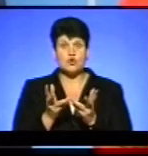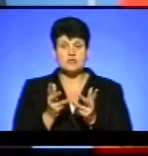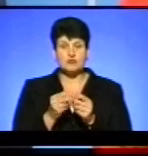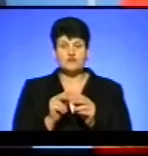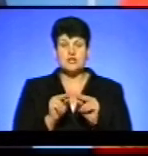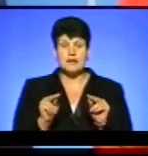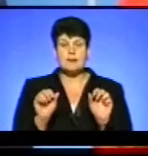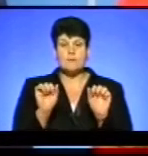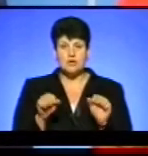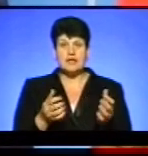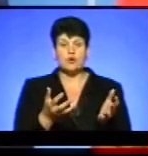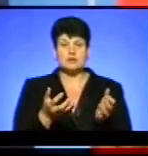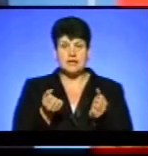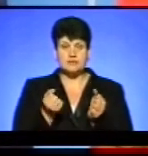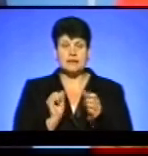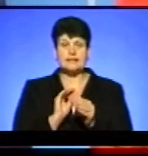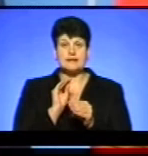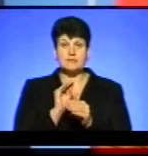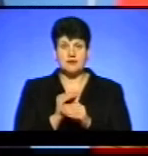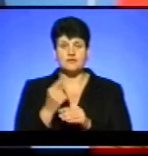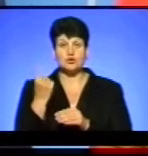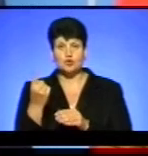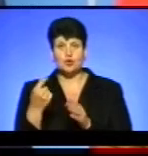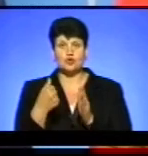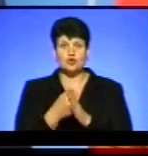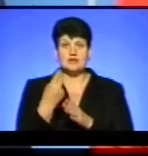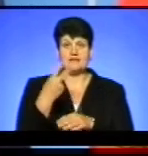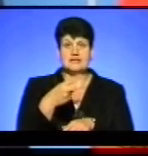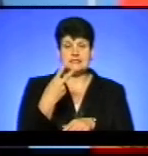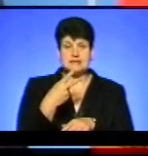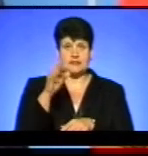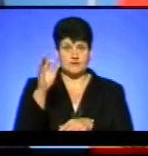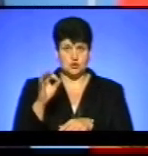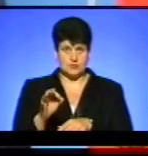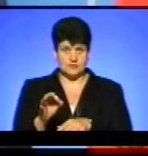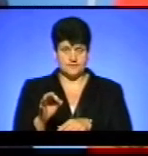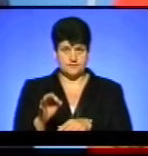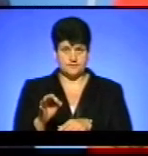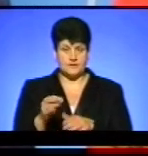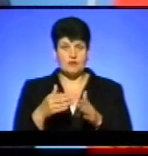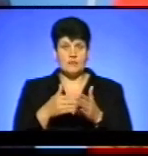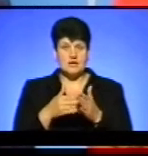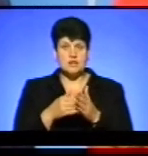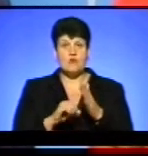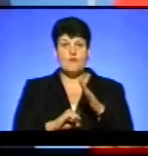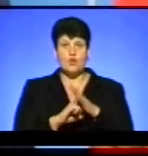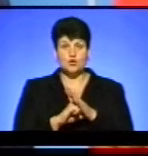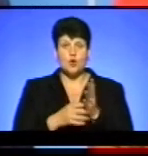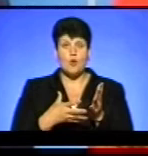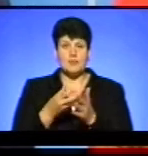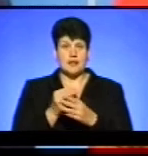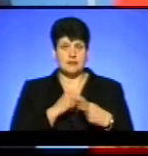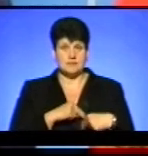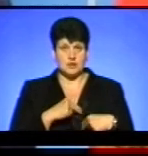вчителі могли отримувати надбавку від 1 до 20%. Тобто в межах фонду оплати праці.